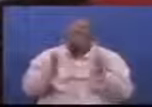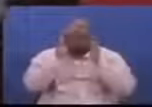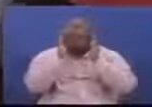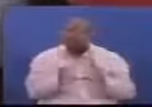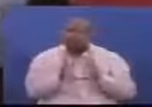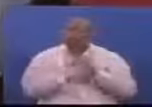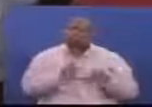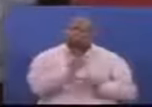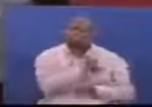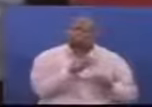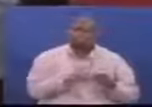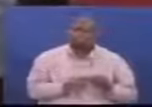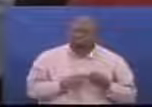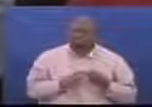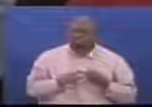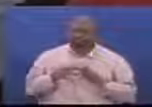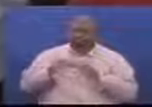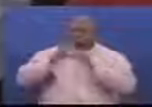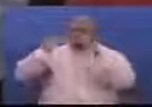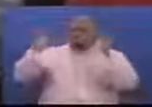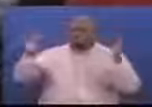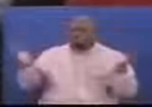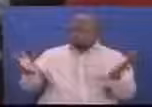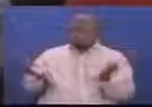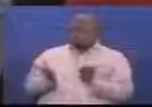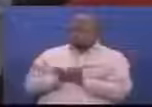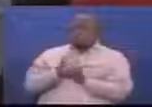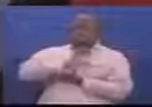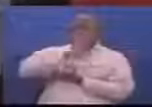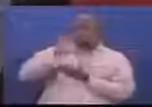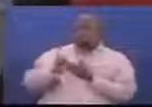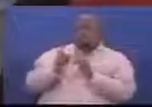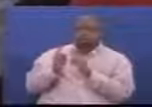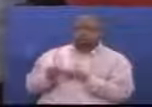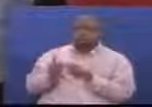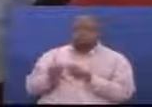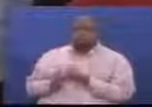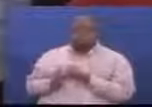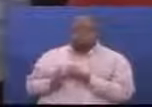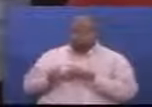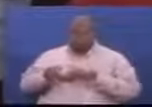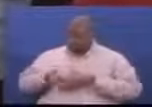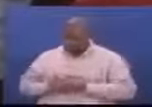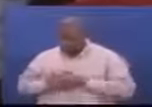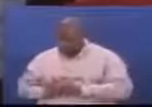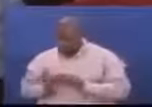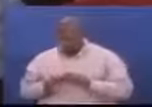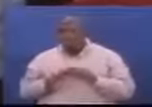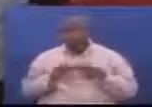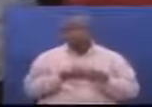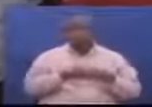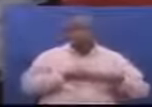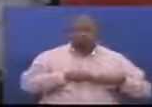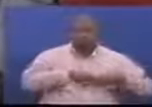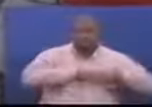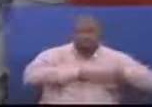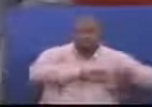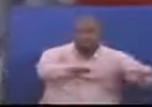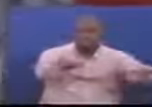Kote duniani Kuna producer Kuna distributor Kuna